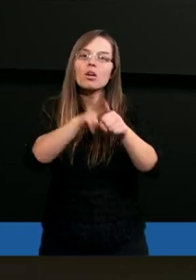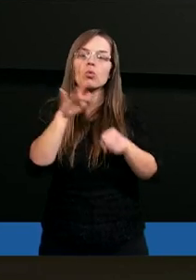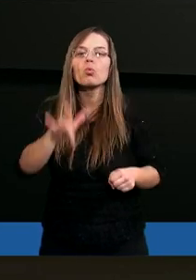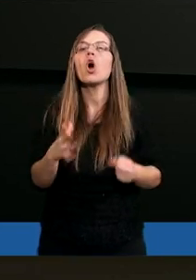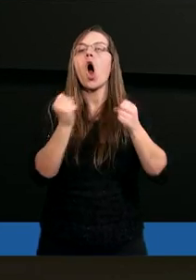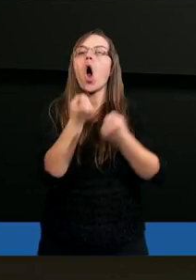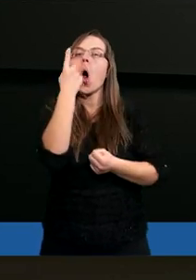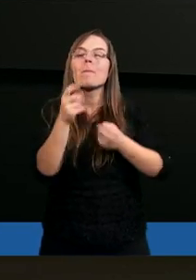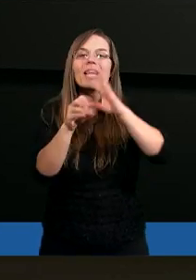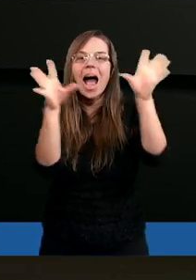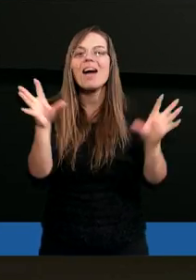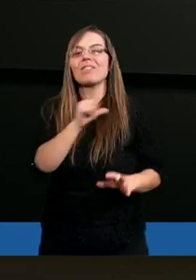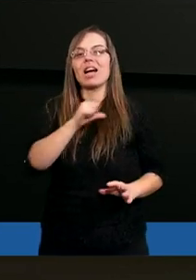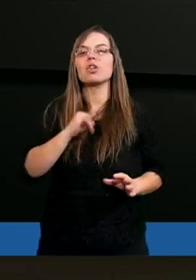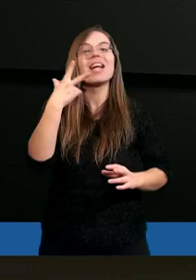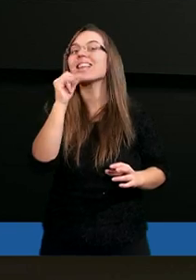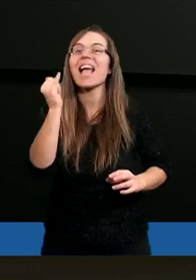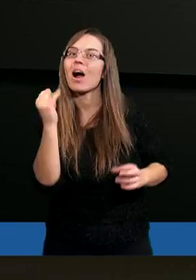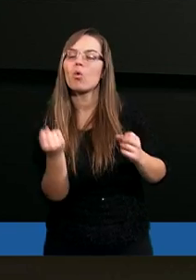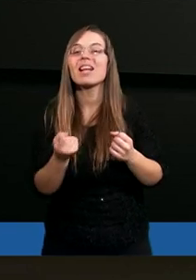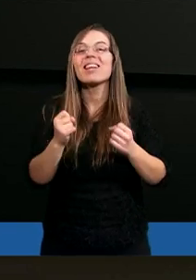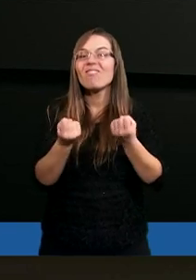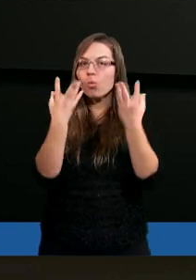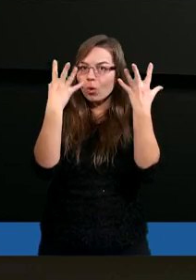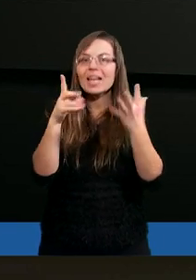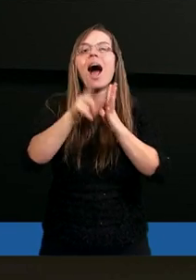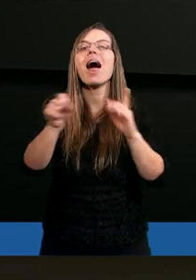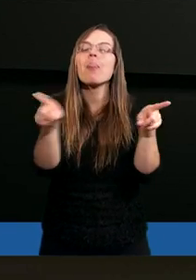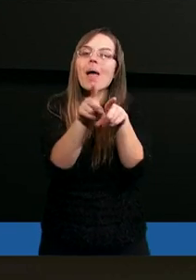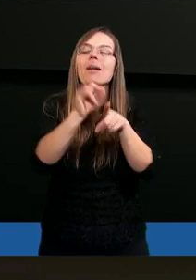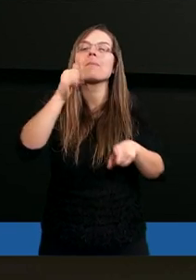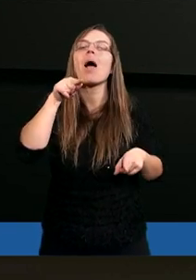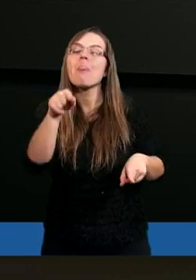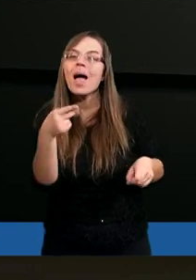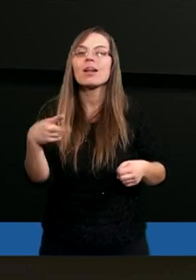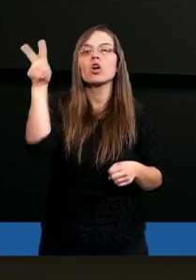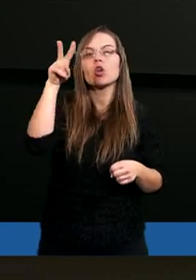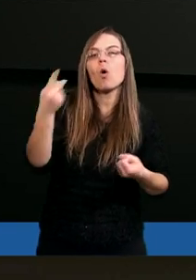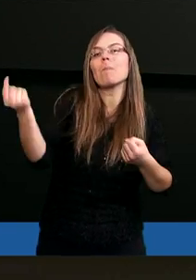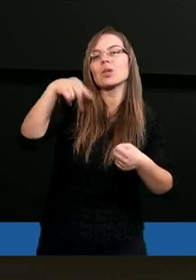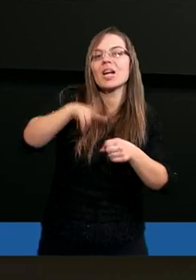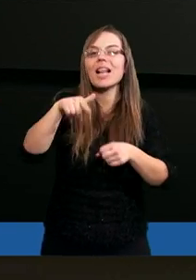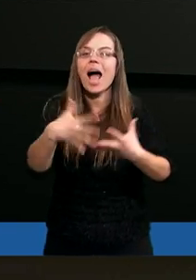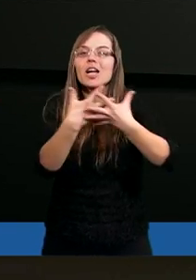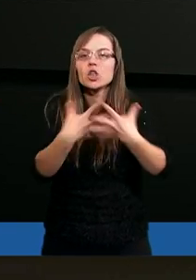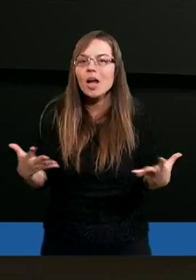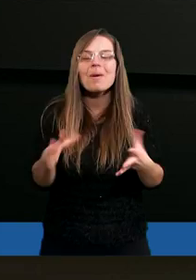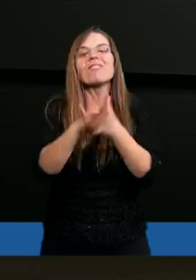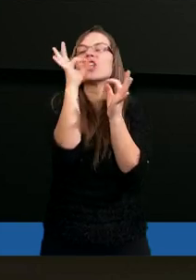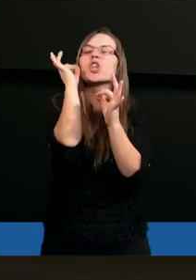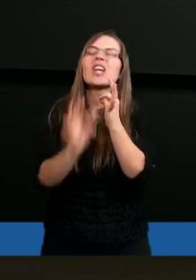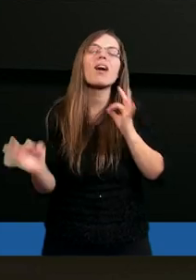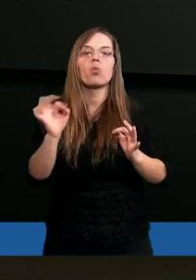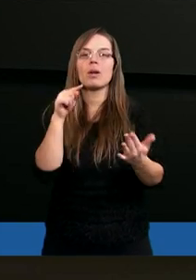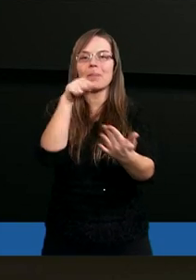objawia się i jako stwórca, ale także jako ten, kto przyszedł na tę ziemię w